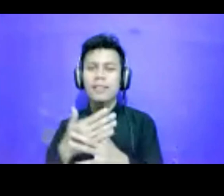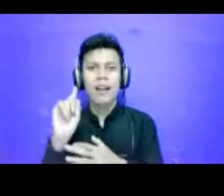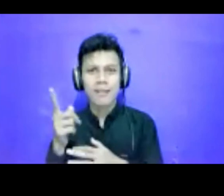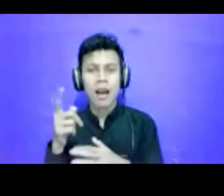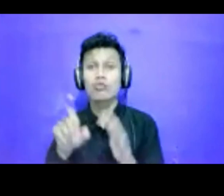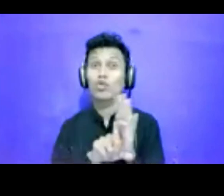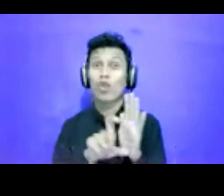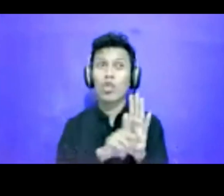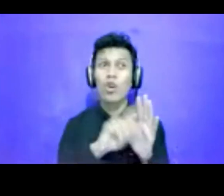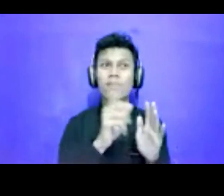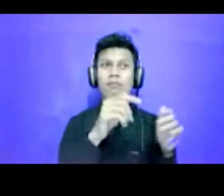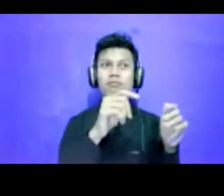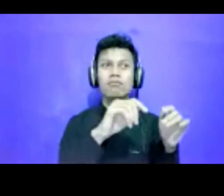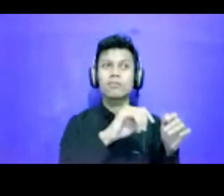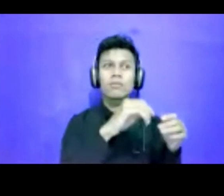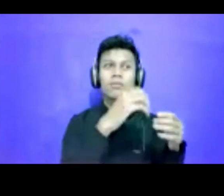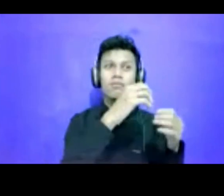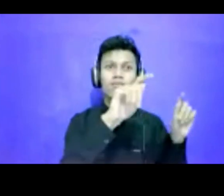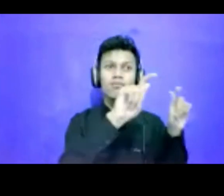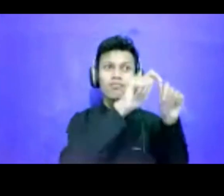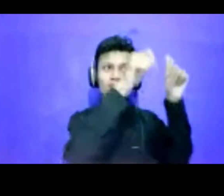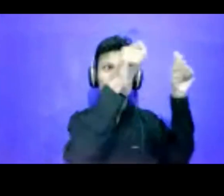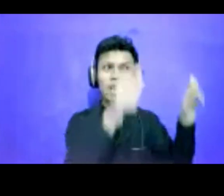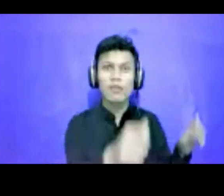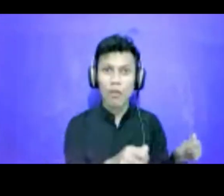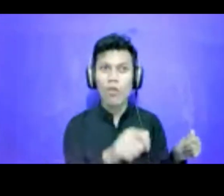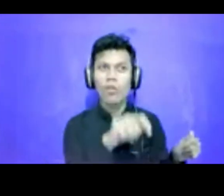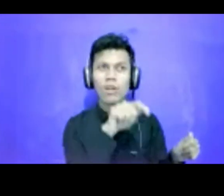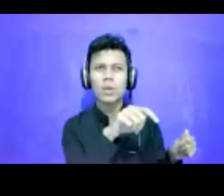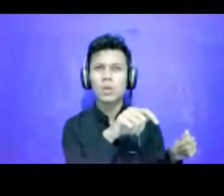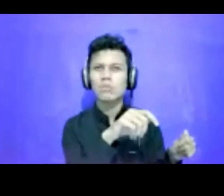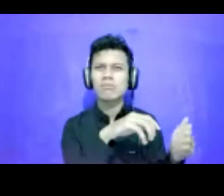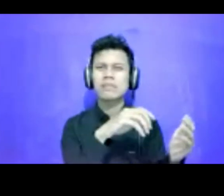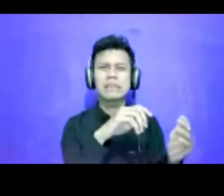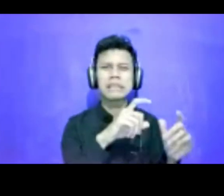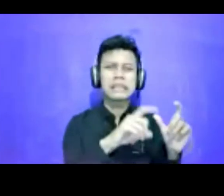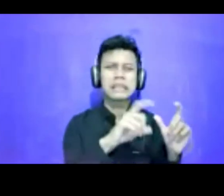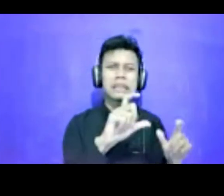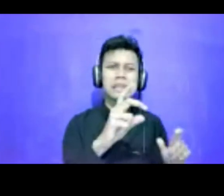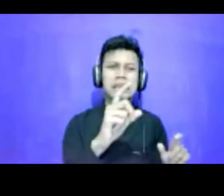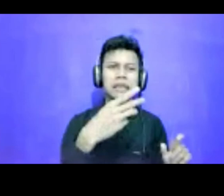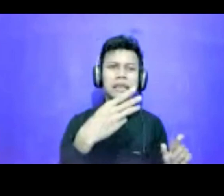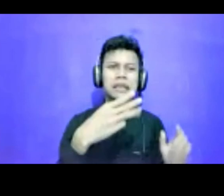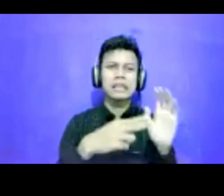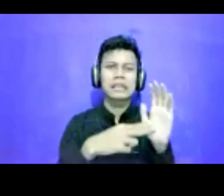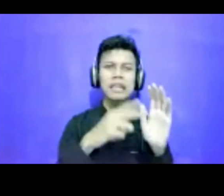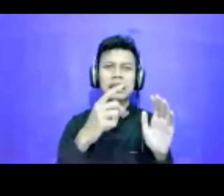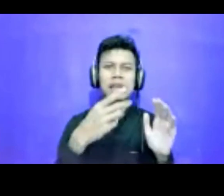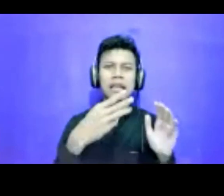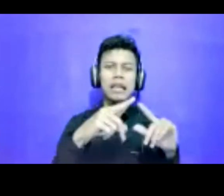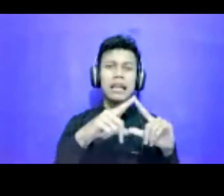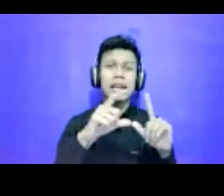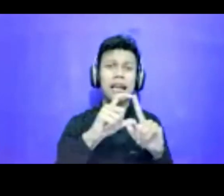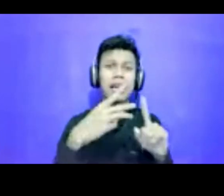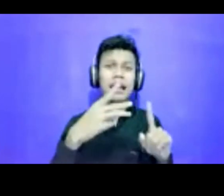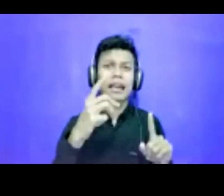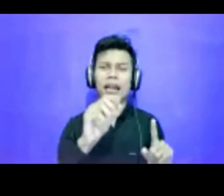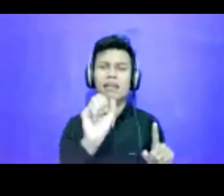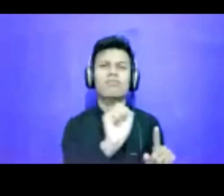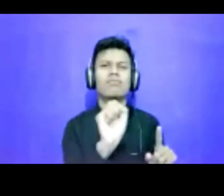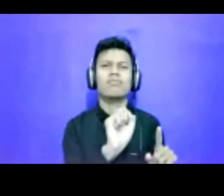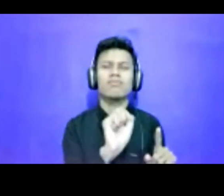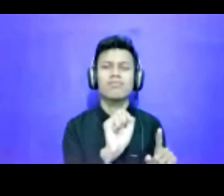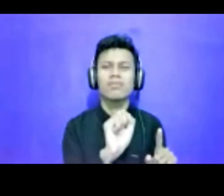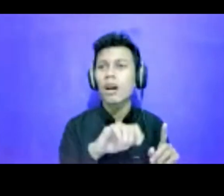belum bisa dibaca oleh screen reader kayak gitu. Betul. Nah, di Solidir mungkin bisa dengan mendeskripsikan